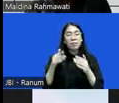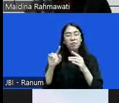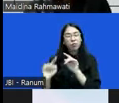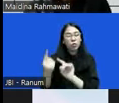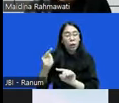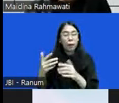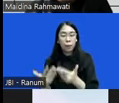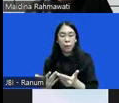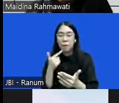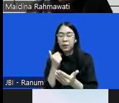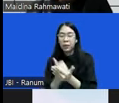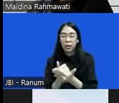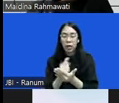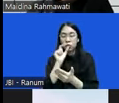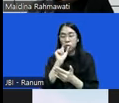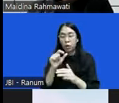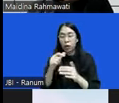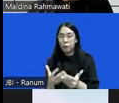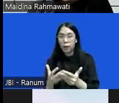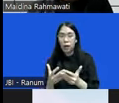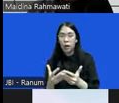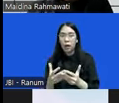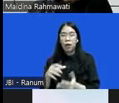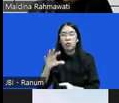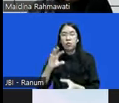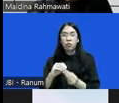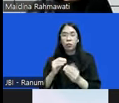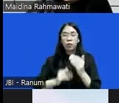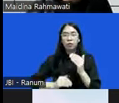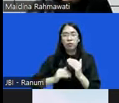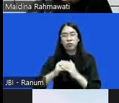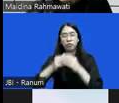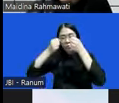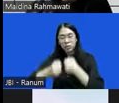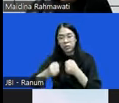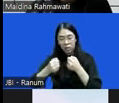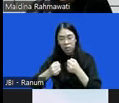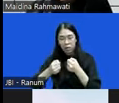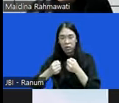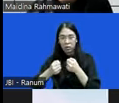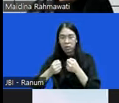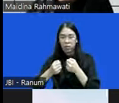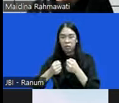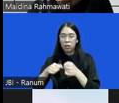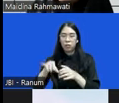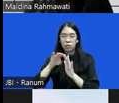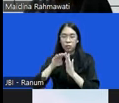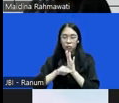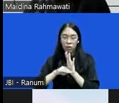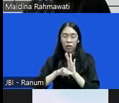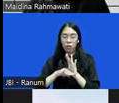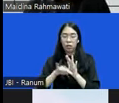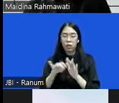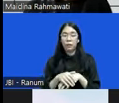mengurangi prison overcrowding atau mengurangi kelebihan penghuni rutan dan lapas alhasil